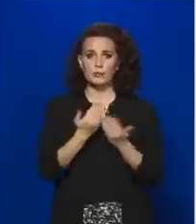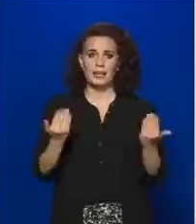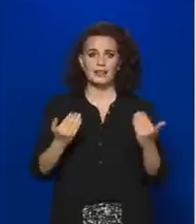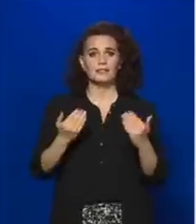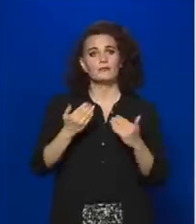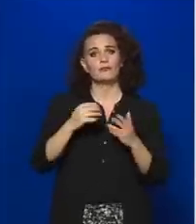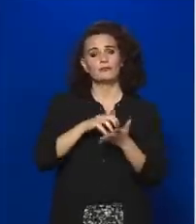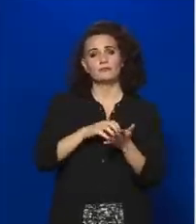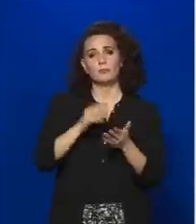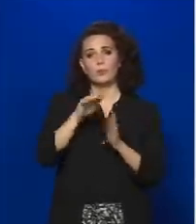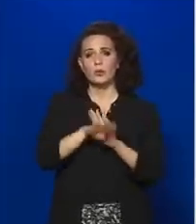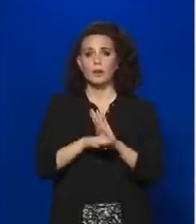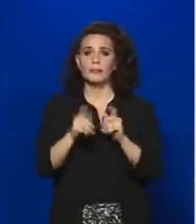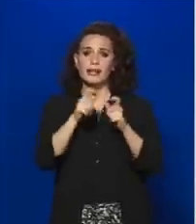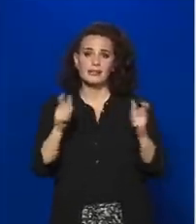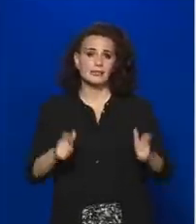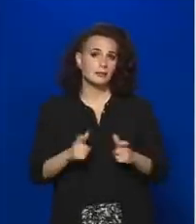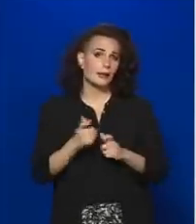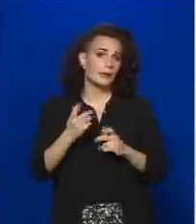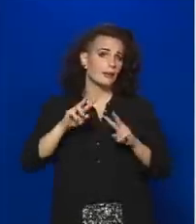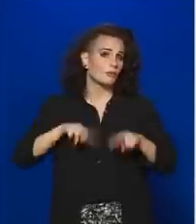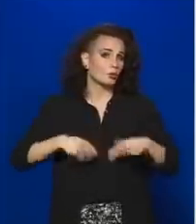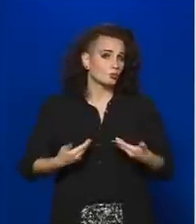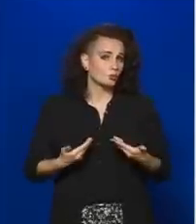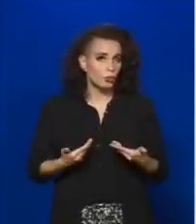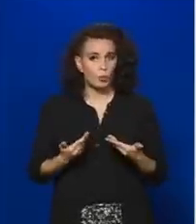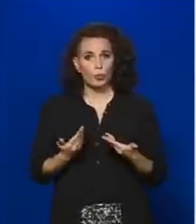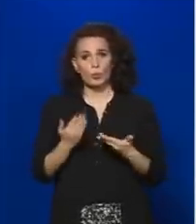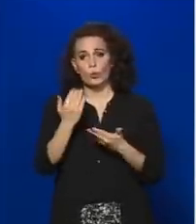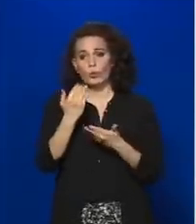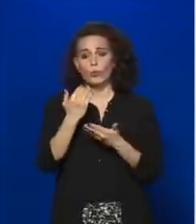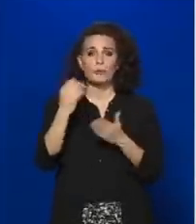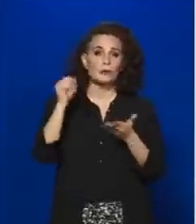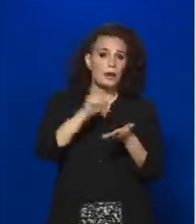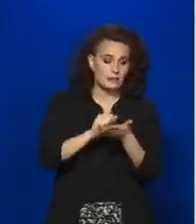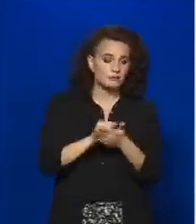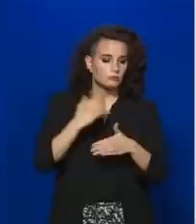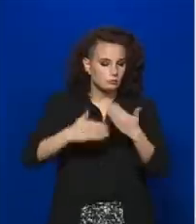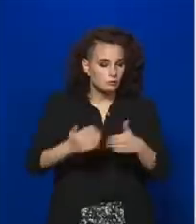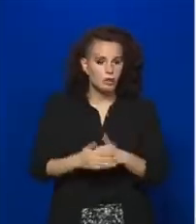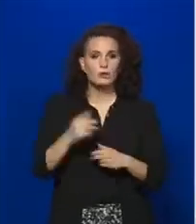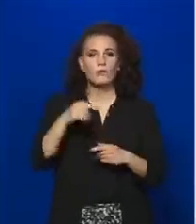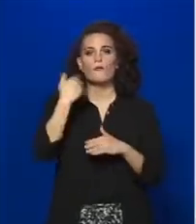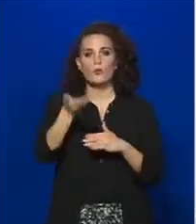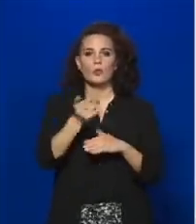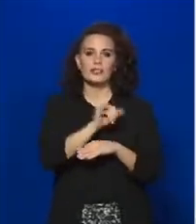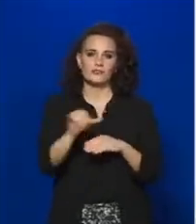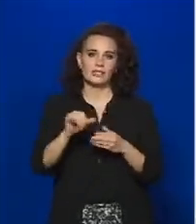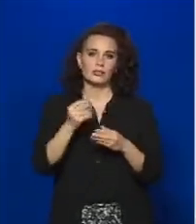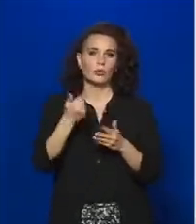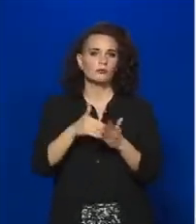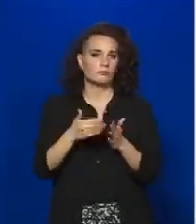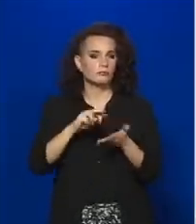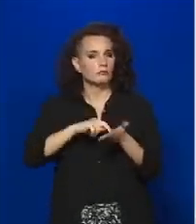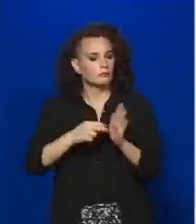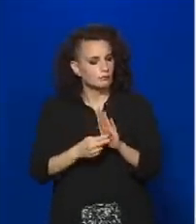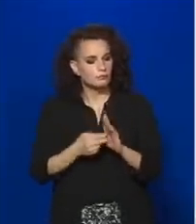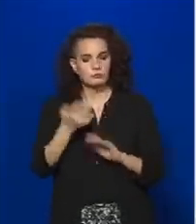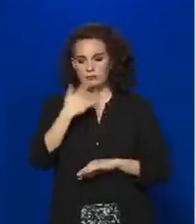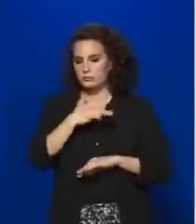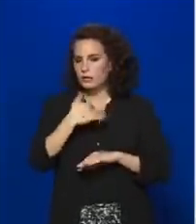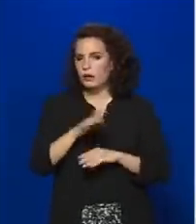keretében megvalósuló beruházások folynak. A jövőévi kölcsövetés tervezésekor is igyekszünk a lehető